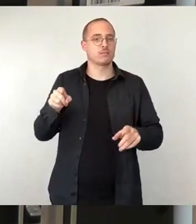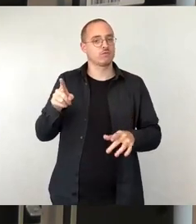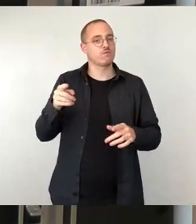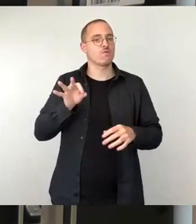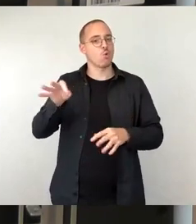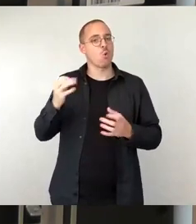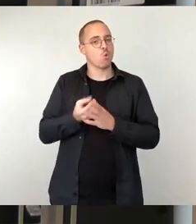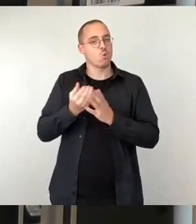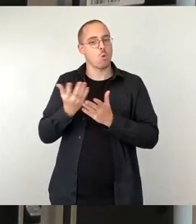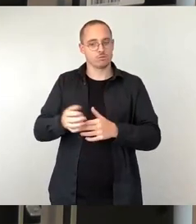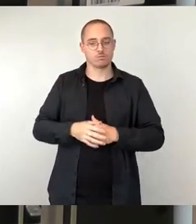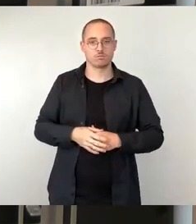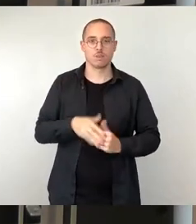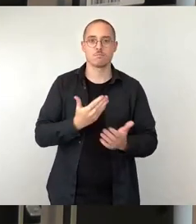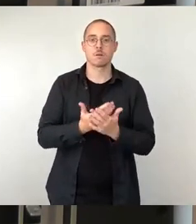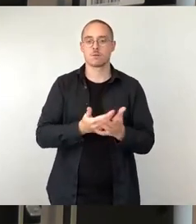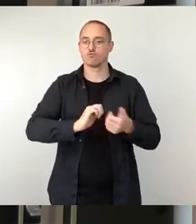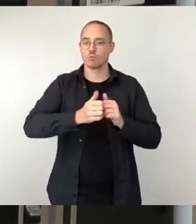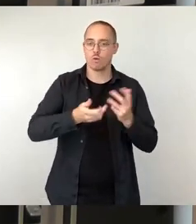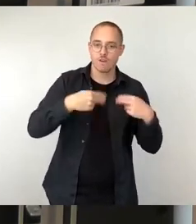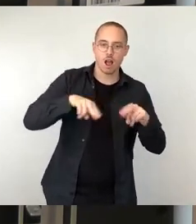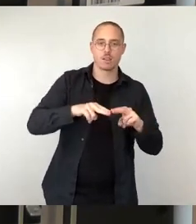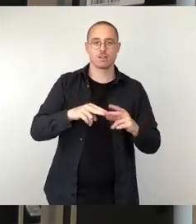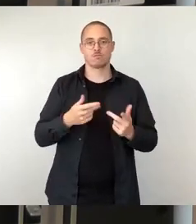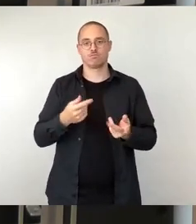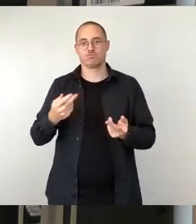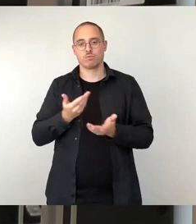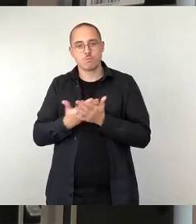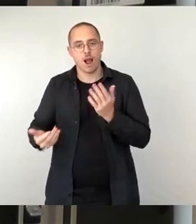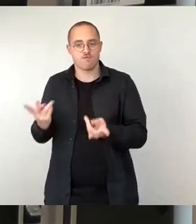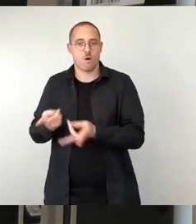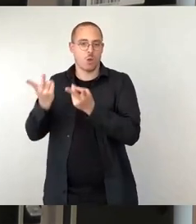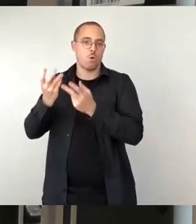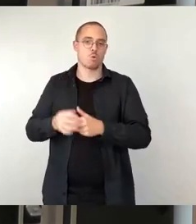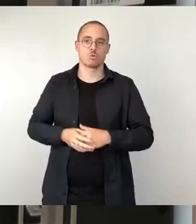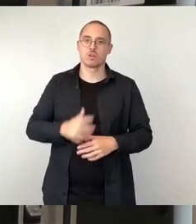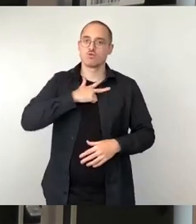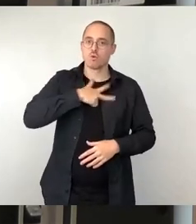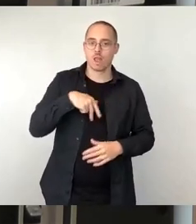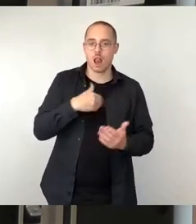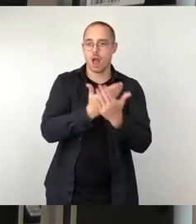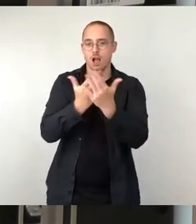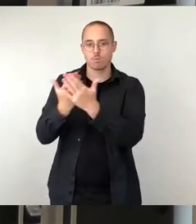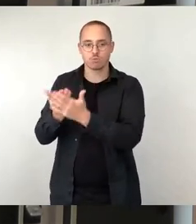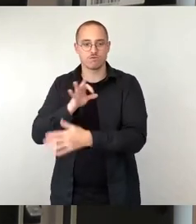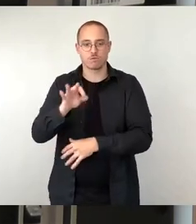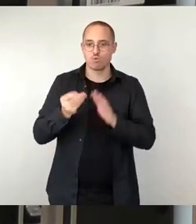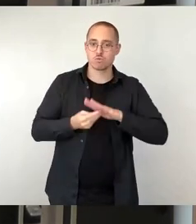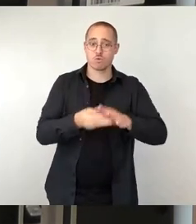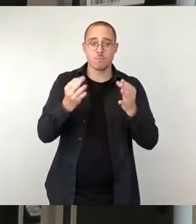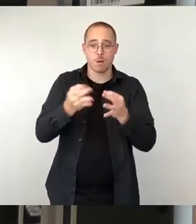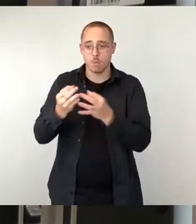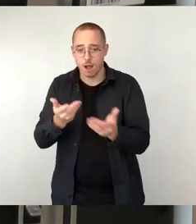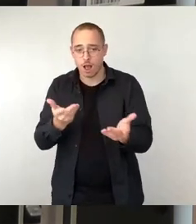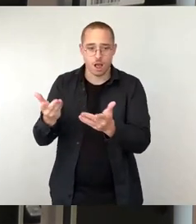in Sportvereine, aber auch zu sozialen Angeboten dort, wo sie Unterstützung brauchen. Und ich möchte es auch noch mal so